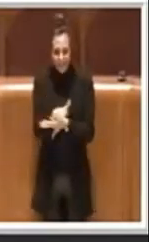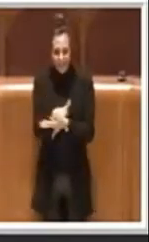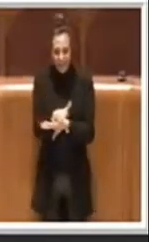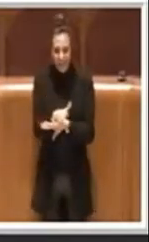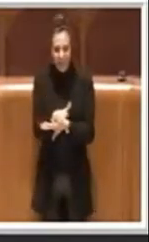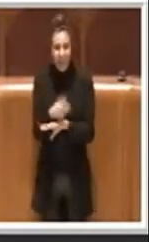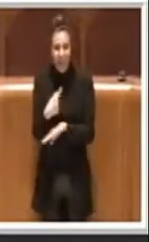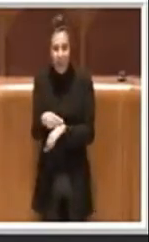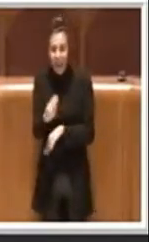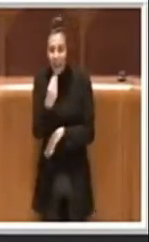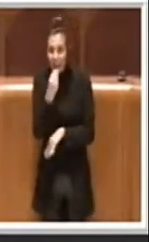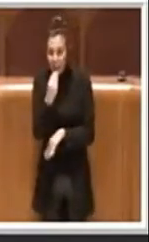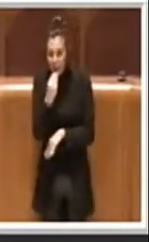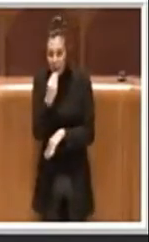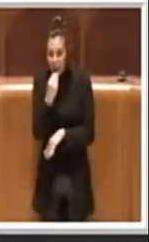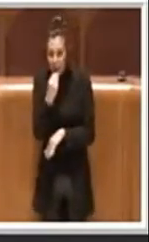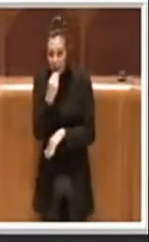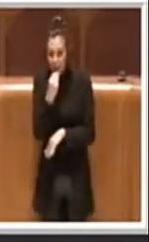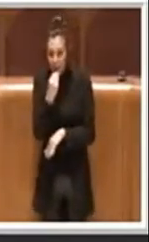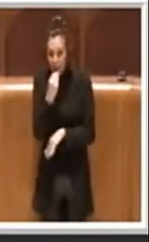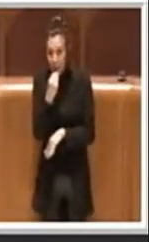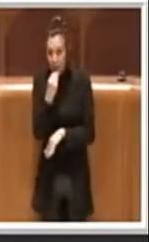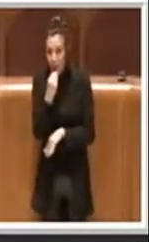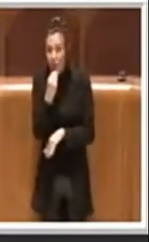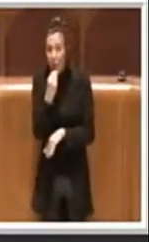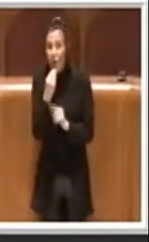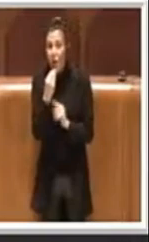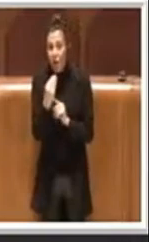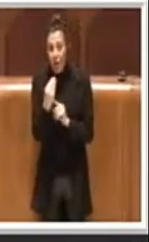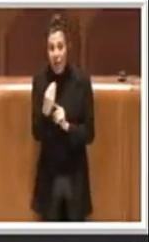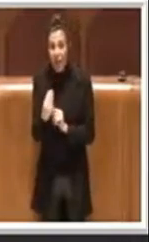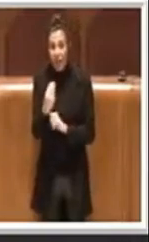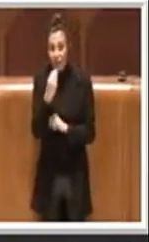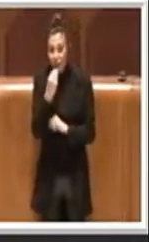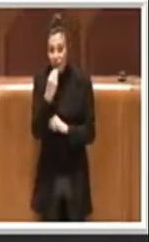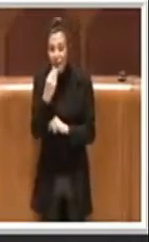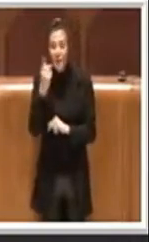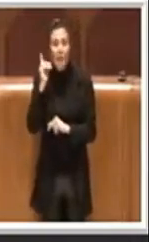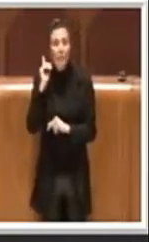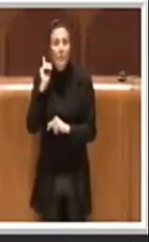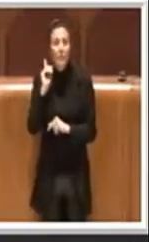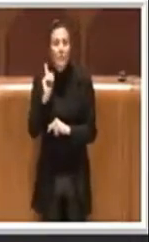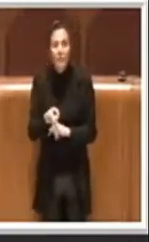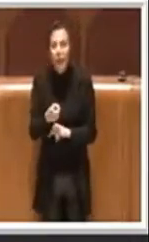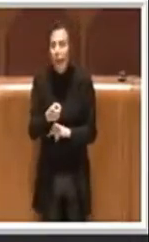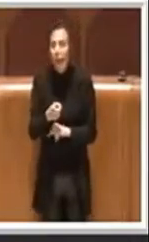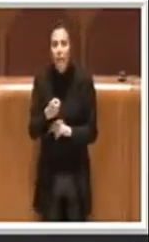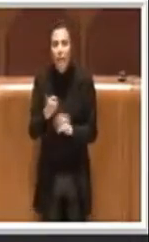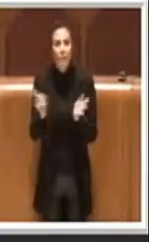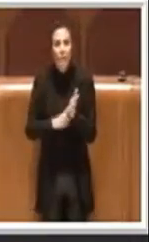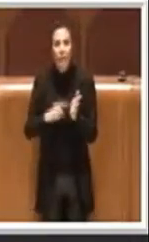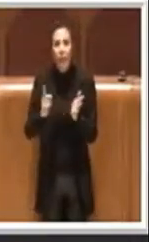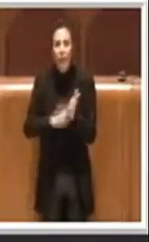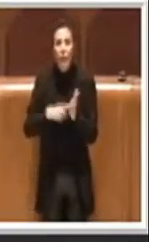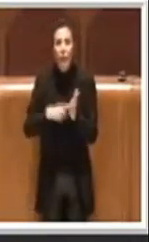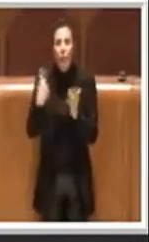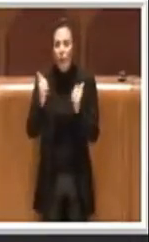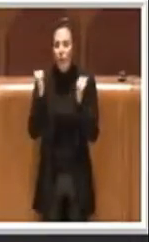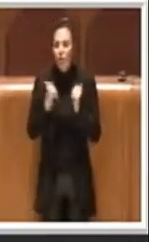'accessibilità che ovviamente deve essere e deve avvenire per tutti i cittadini romani e non solo.